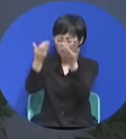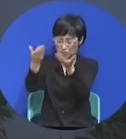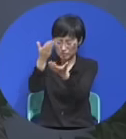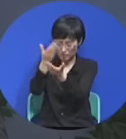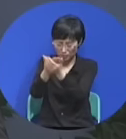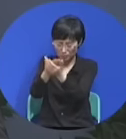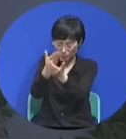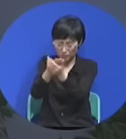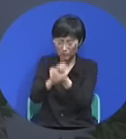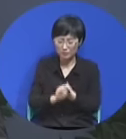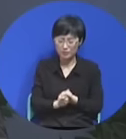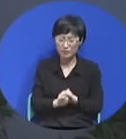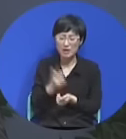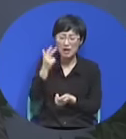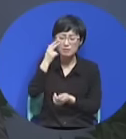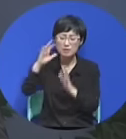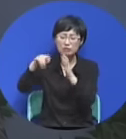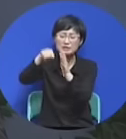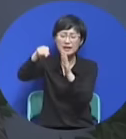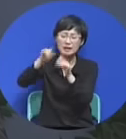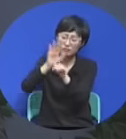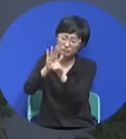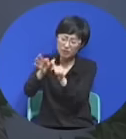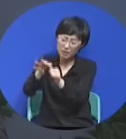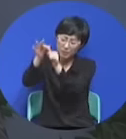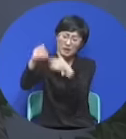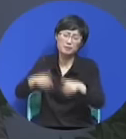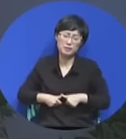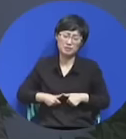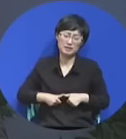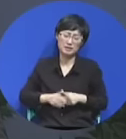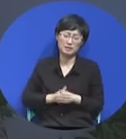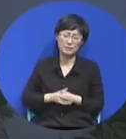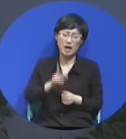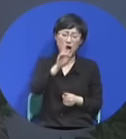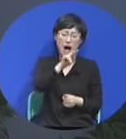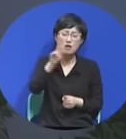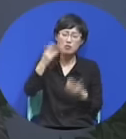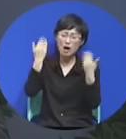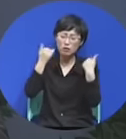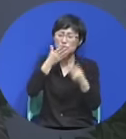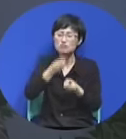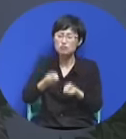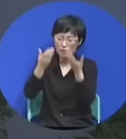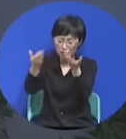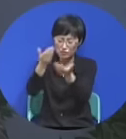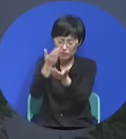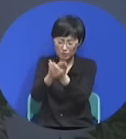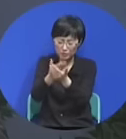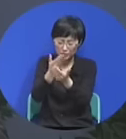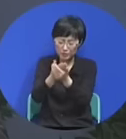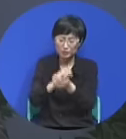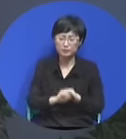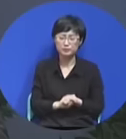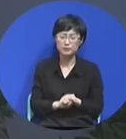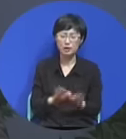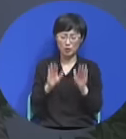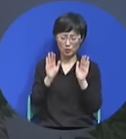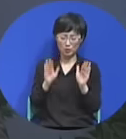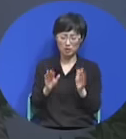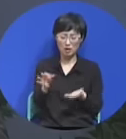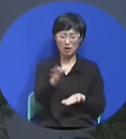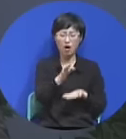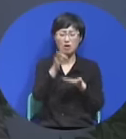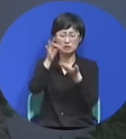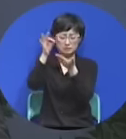미국 살려야 되겠습니다 하나님의 알류를 축복해 주옵소서 오늘 우리